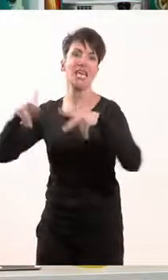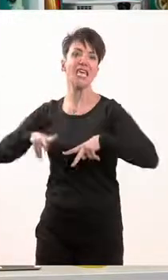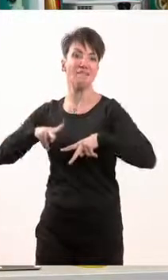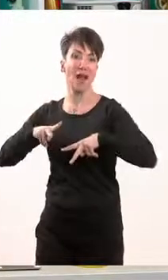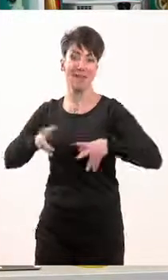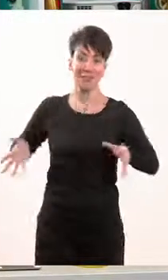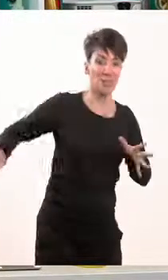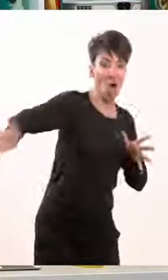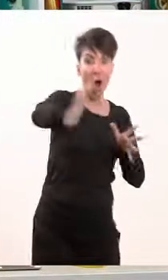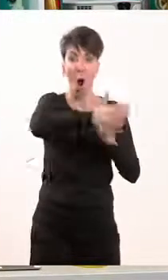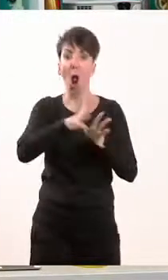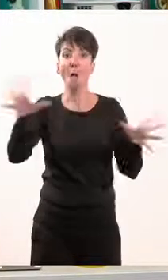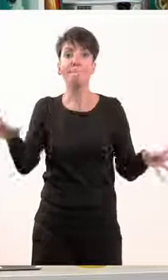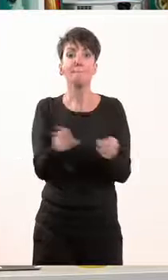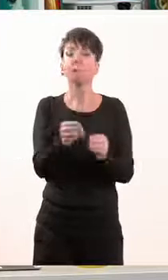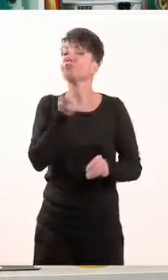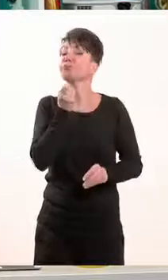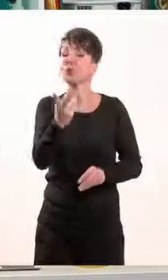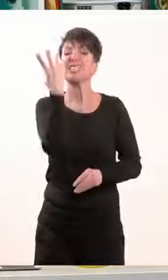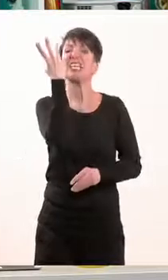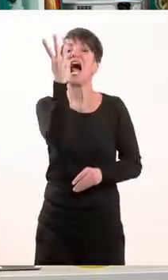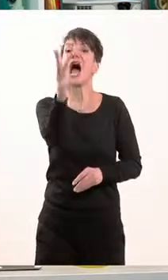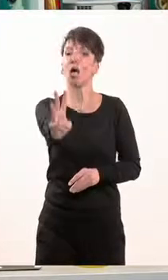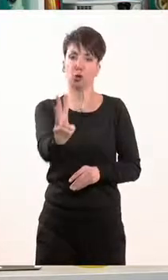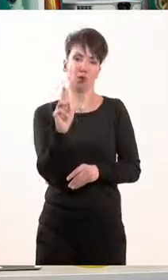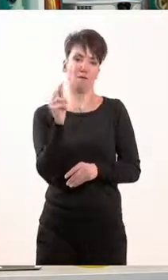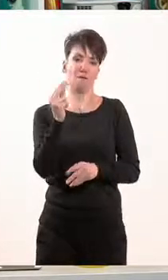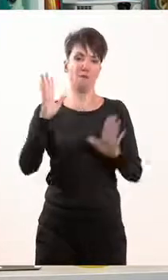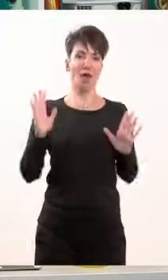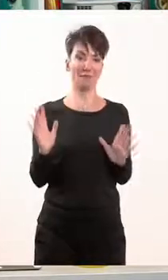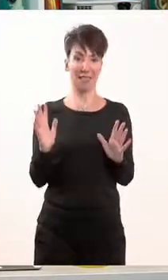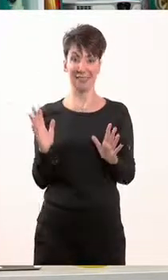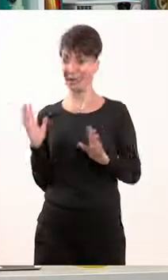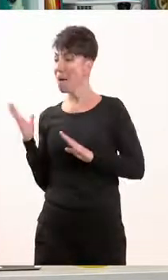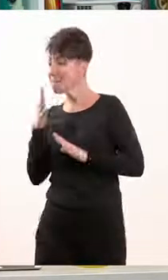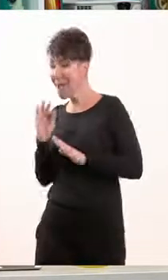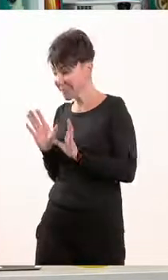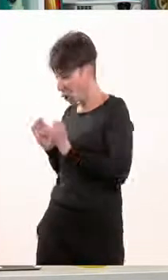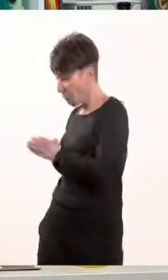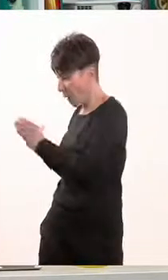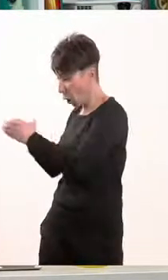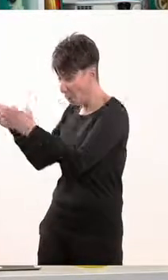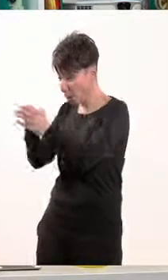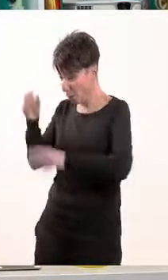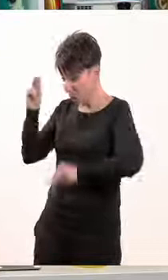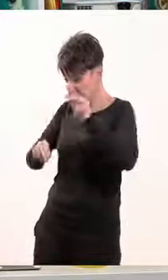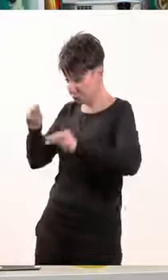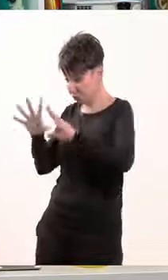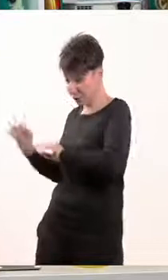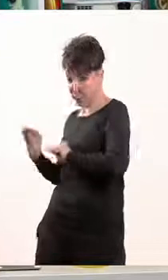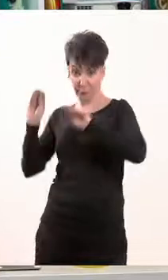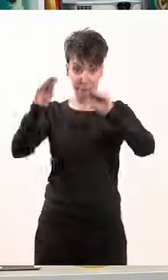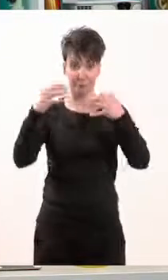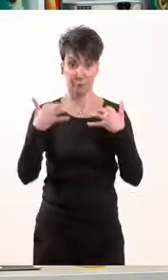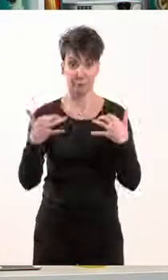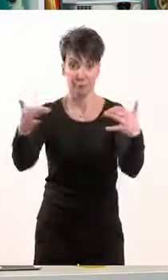βουλευτές και εκπροσώπους του λαού στο Ελληνικό Κοινοβούλιο, οι οποίοι συζητούν και αποφασίζουν για τα